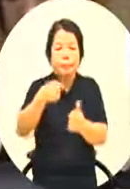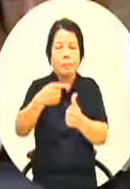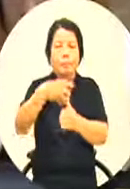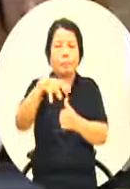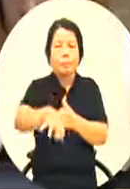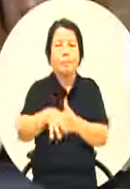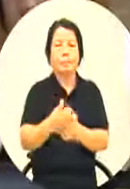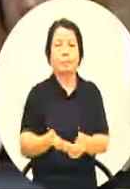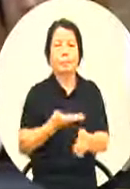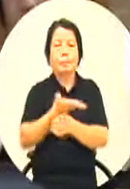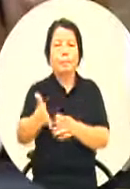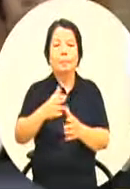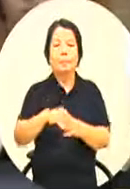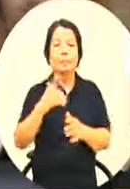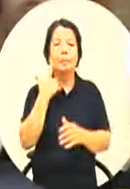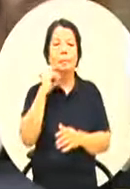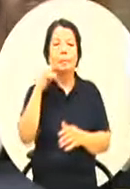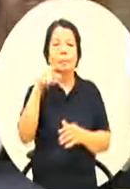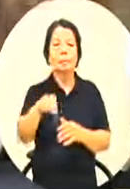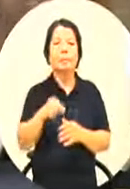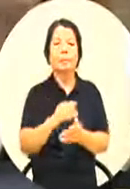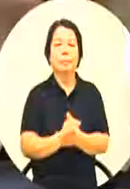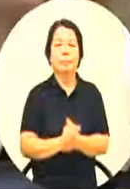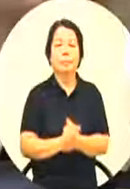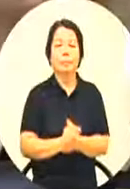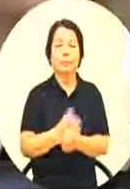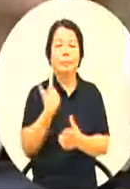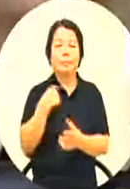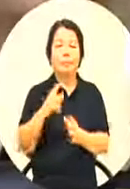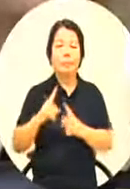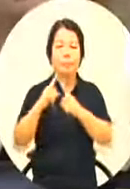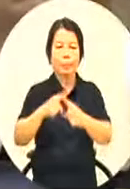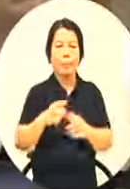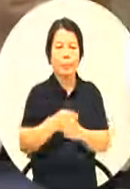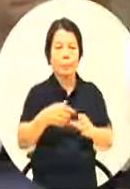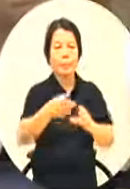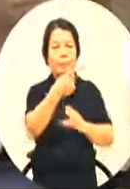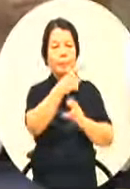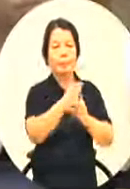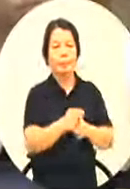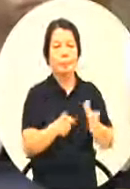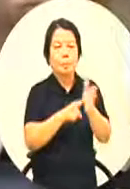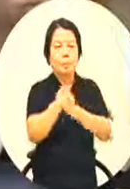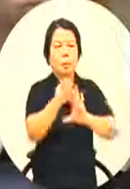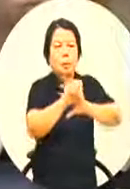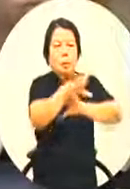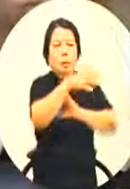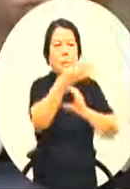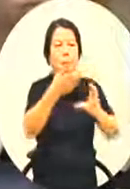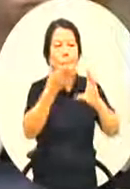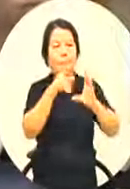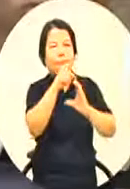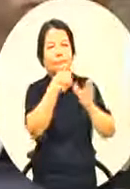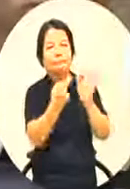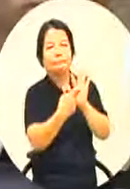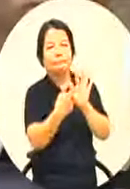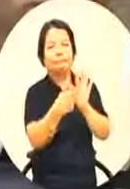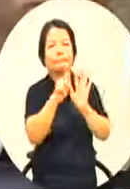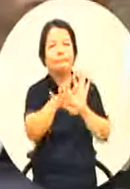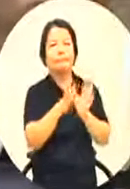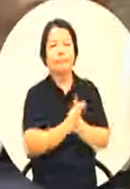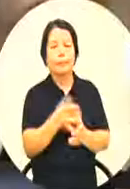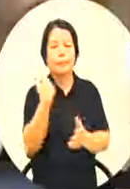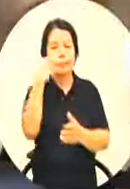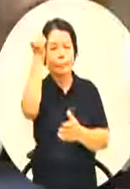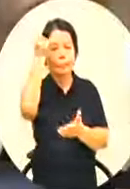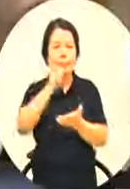对让我们家长呢能够现场直播透过现场直播看小朋友的表现那我印象